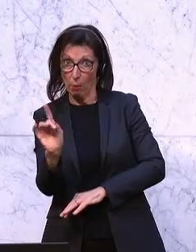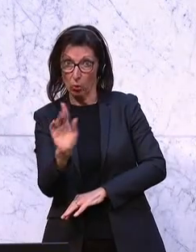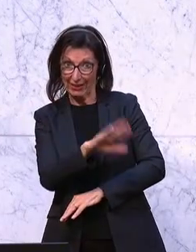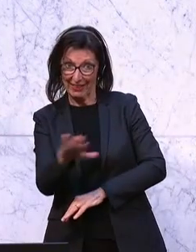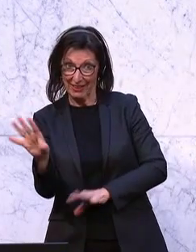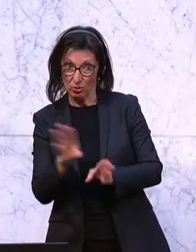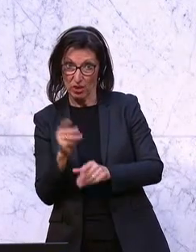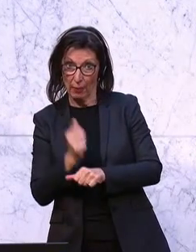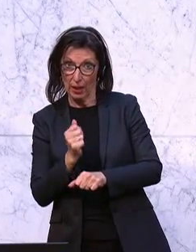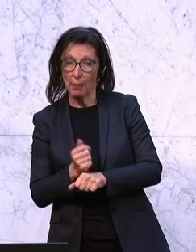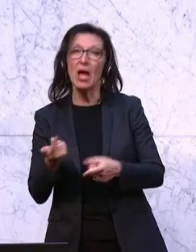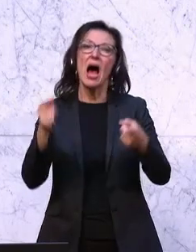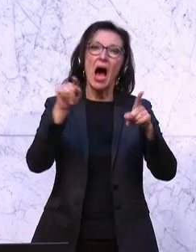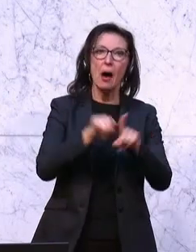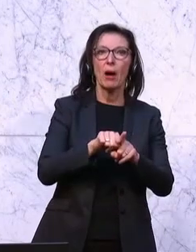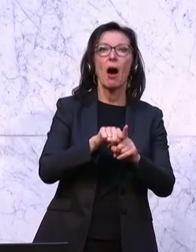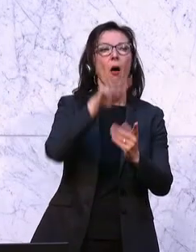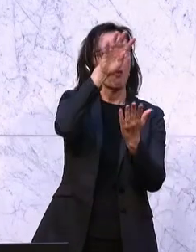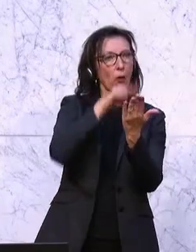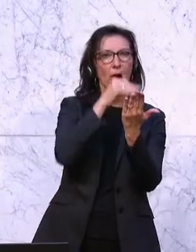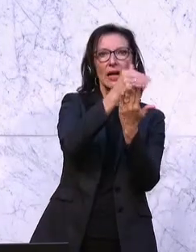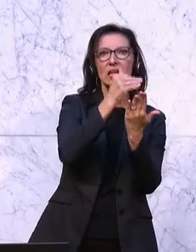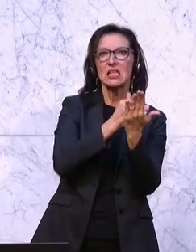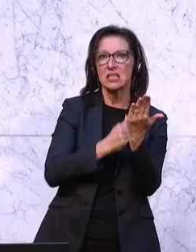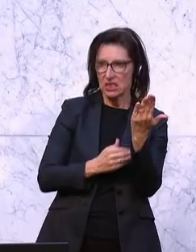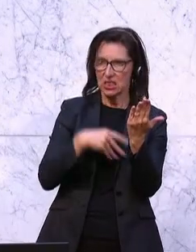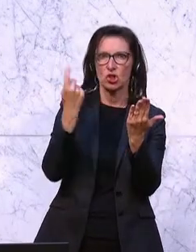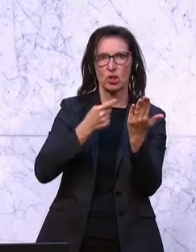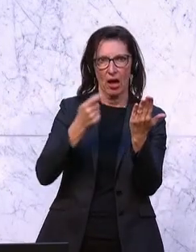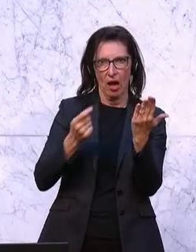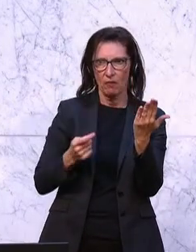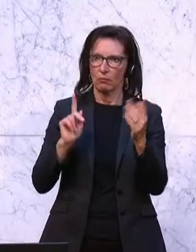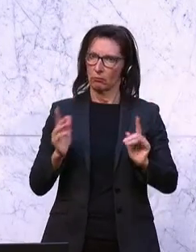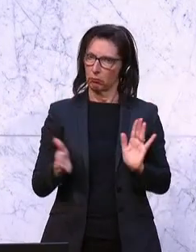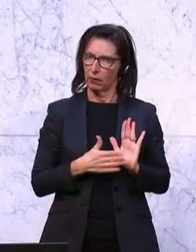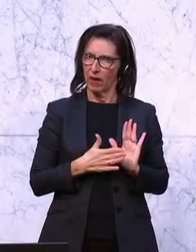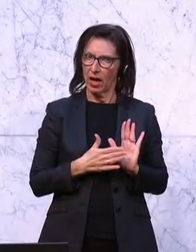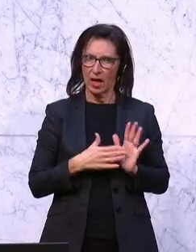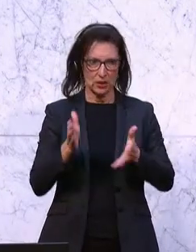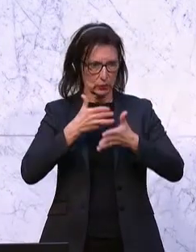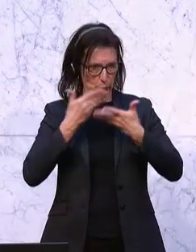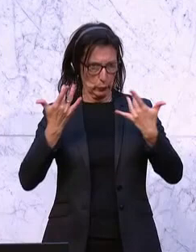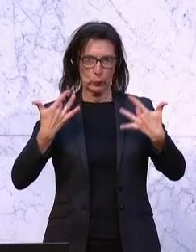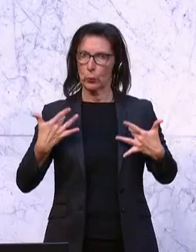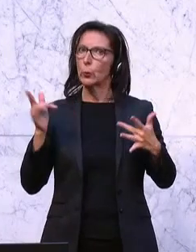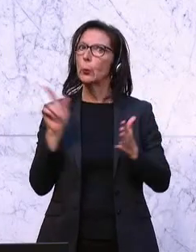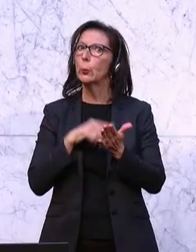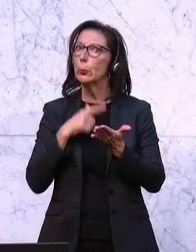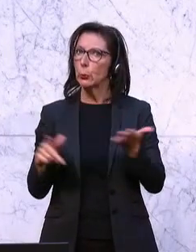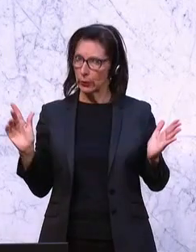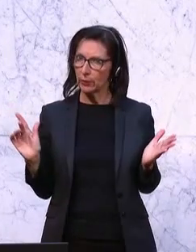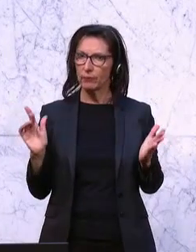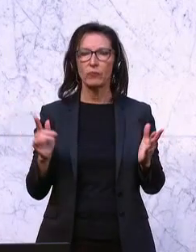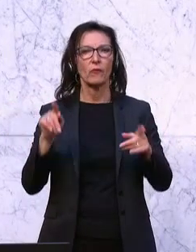Zugriff auf das eigene digitale Strafregister, damit man nachweisen kann, dass man eben hier nicht belastet ist. Ein Verbot